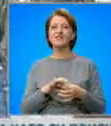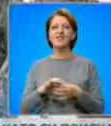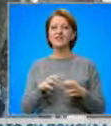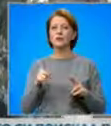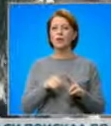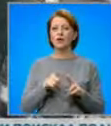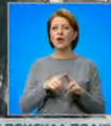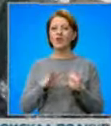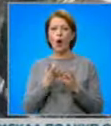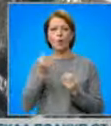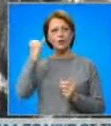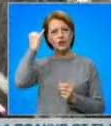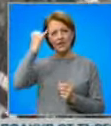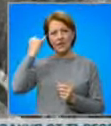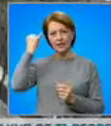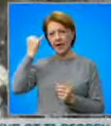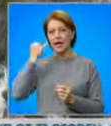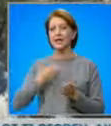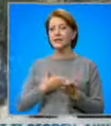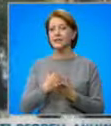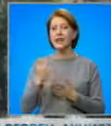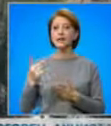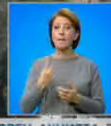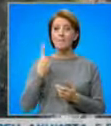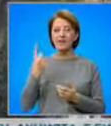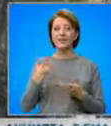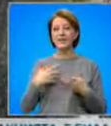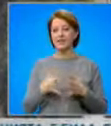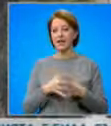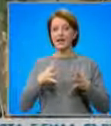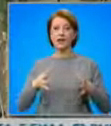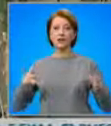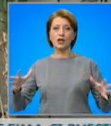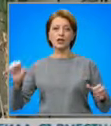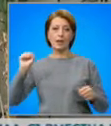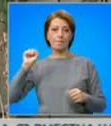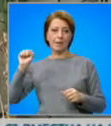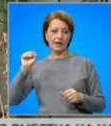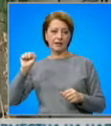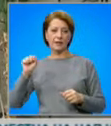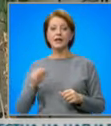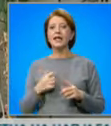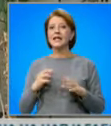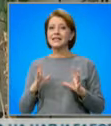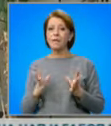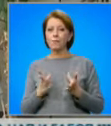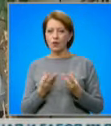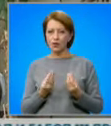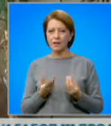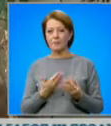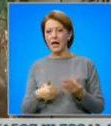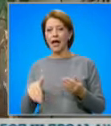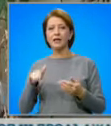идеи отдавна и дори бил сред първите, с които в началото на годината искал да разшири партията си. Преговорите започнахме след като